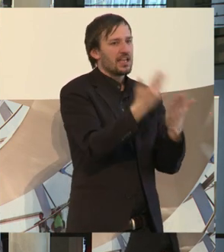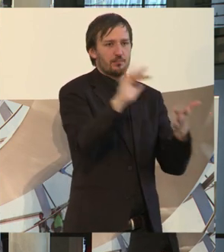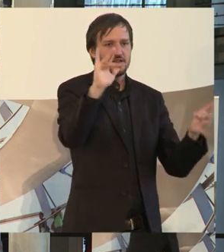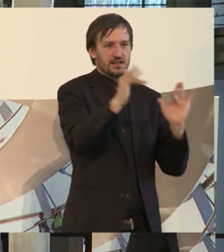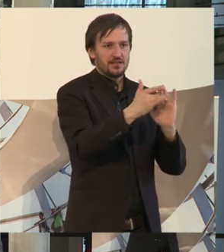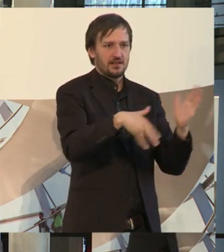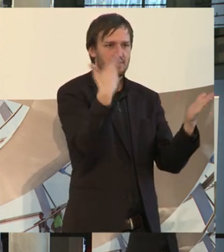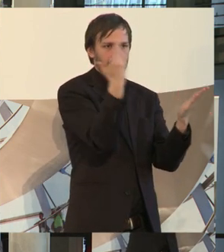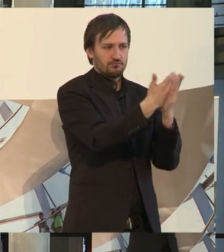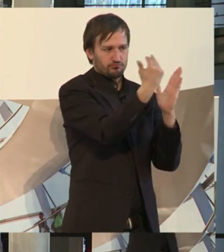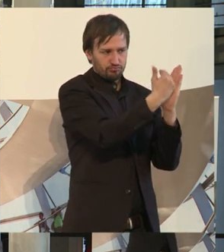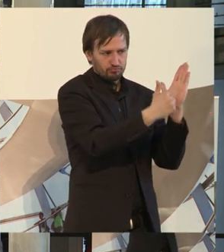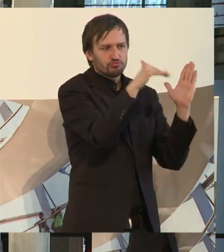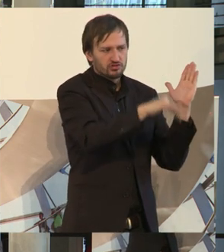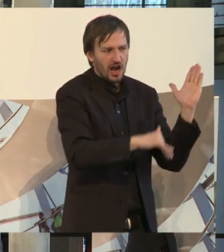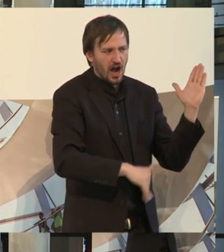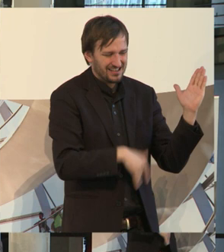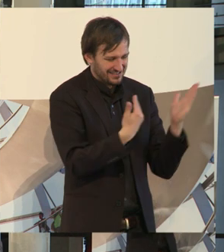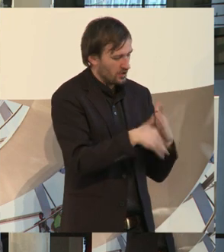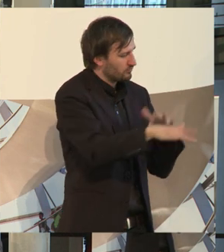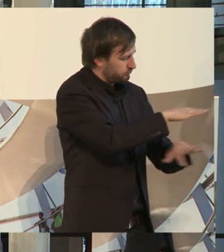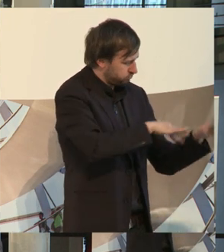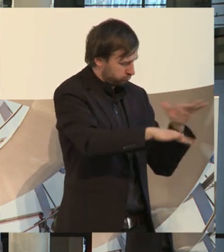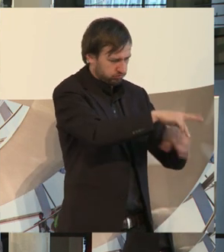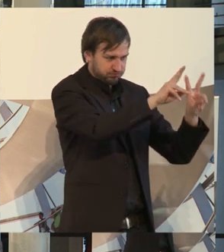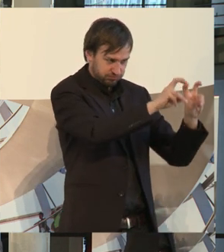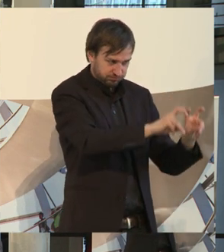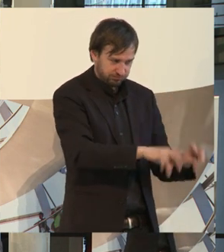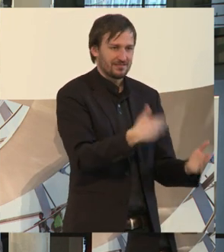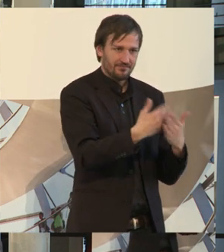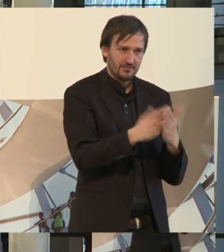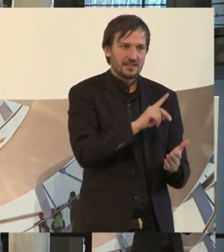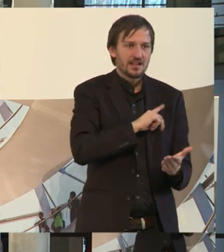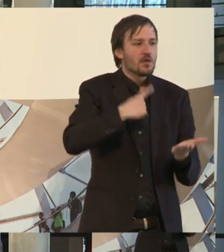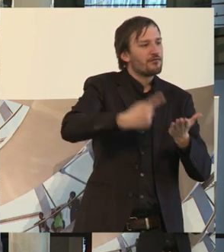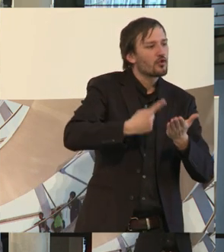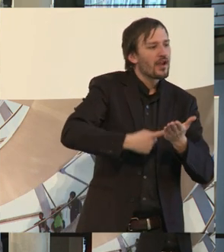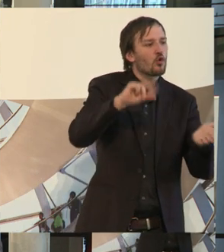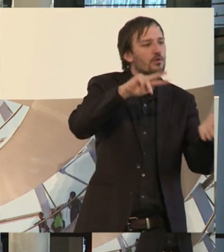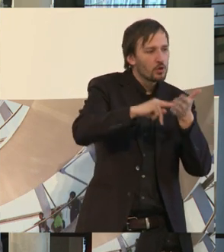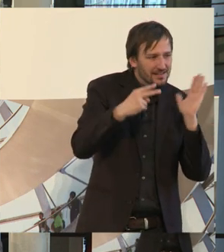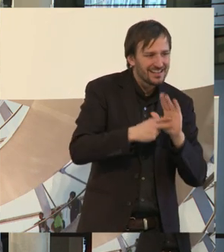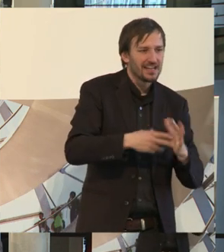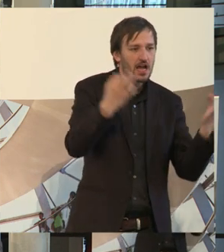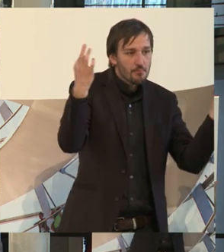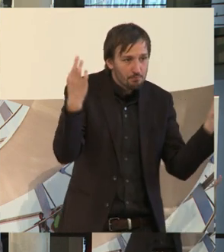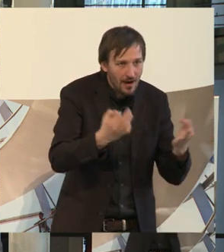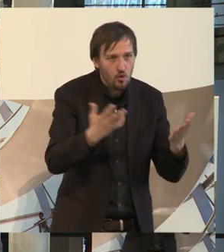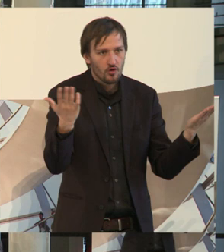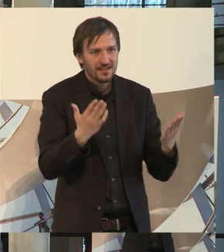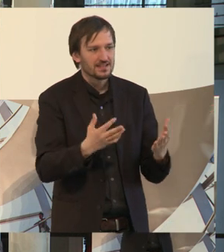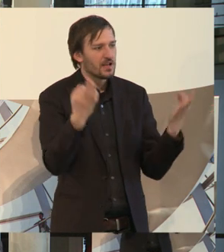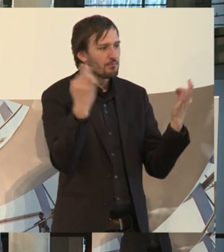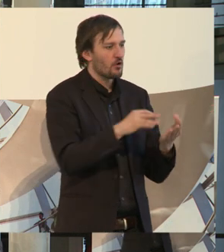Ich bin Mitglied im Schulausschuss des Städtetages, dort kommunizieren wir das auch. Also meine Forderung an die Politik, wir brauchen eine Anschlussregelung